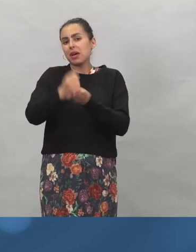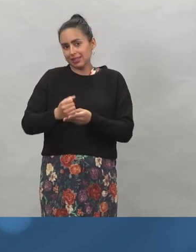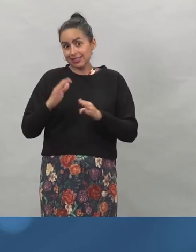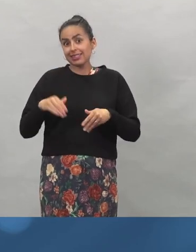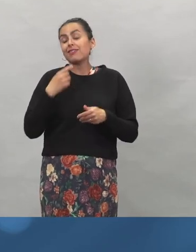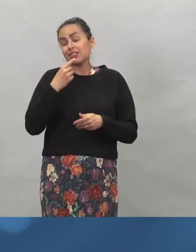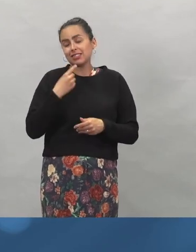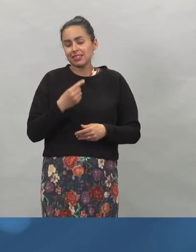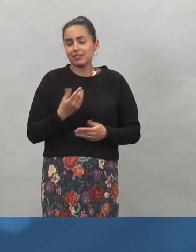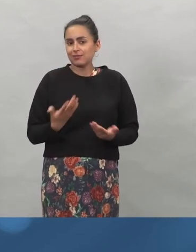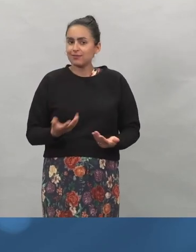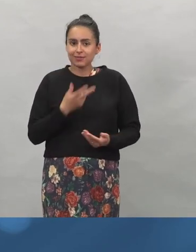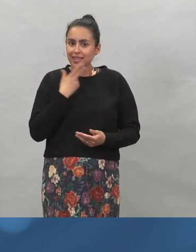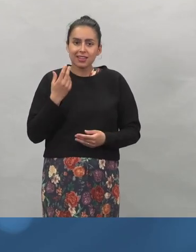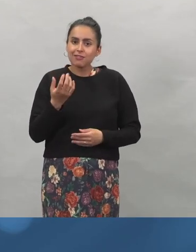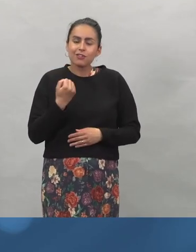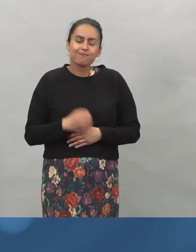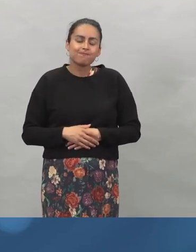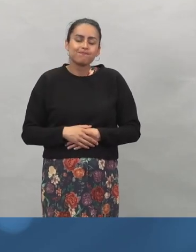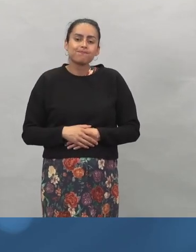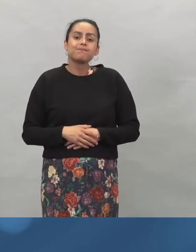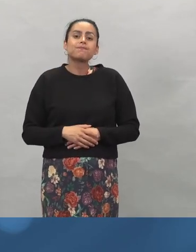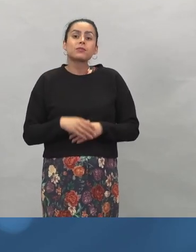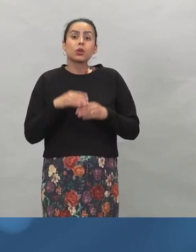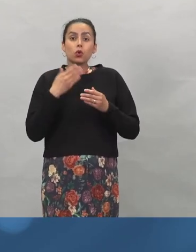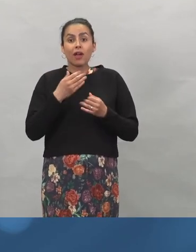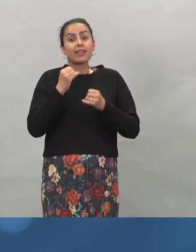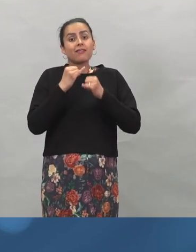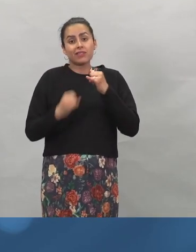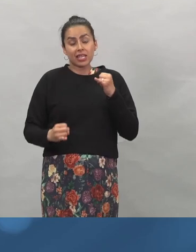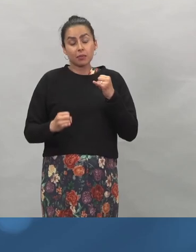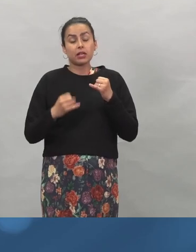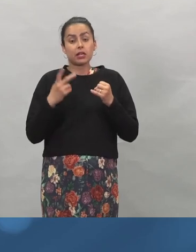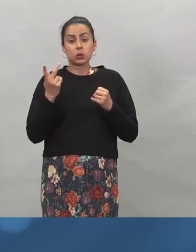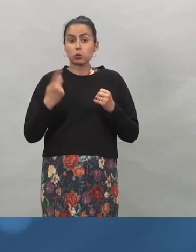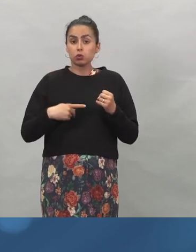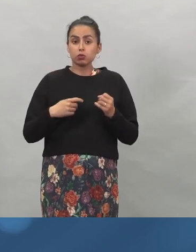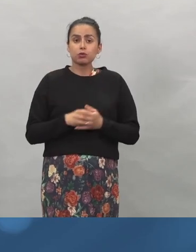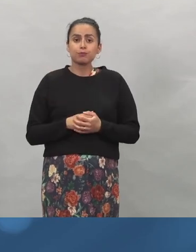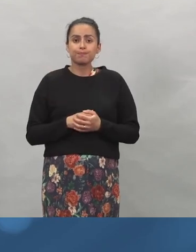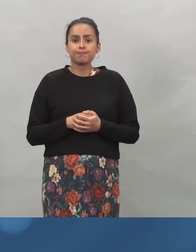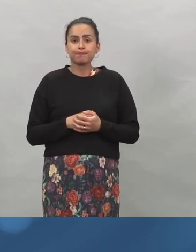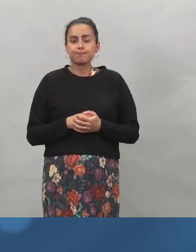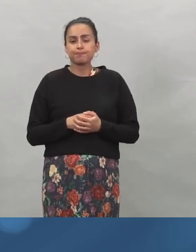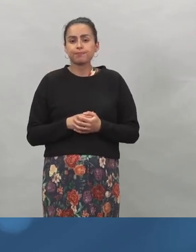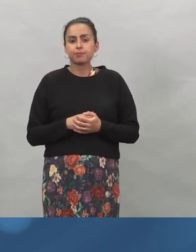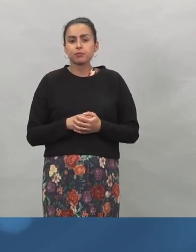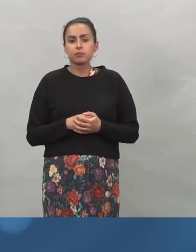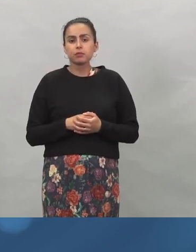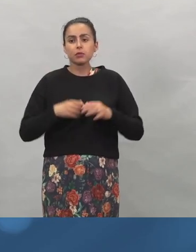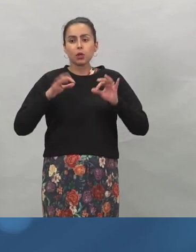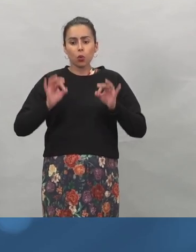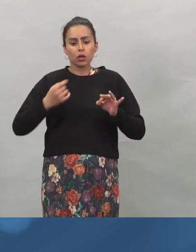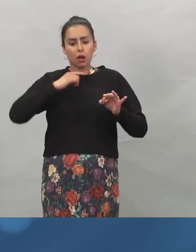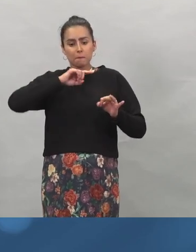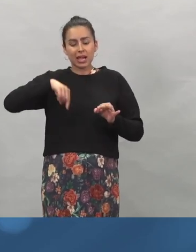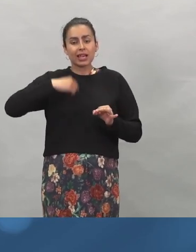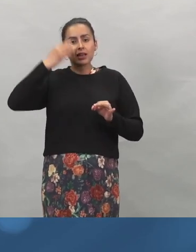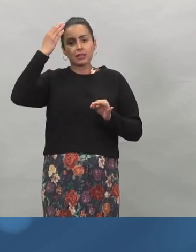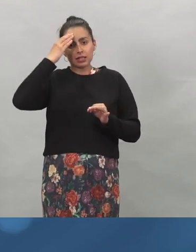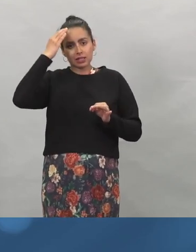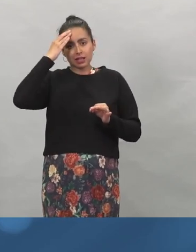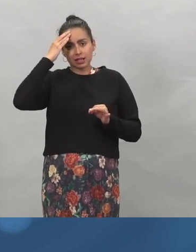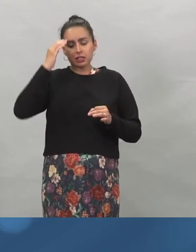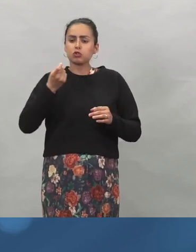Hyvä, kiitoksia. Ja otetaan viimeinen kysymys tähän kohtaan. Mistä tiedämme, että Suomessa on